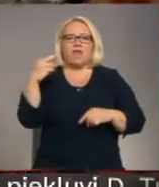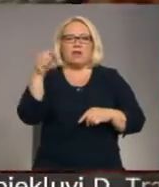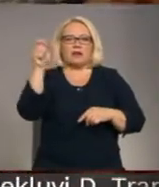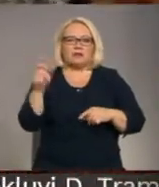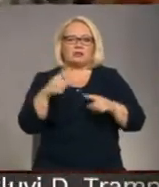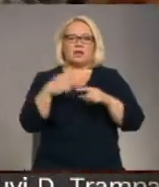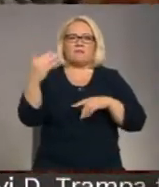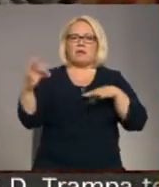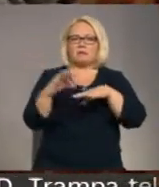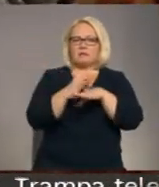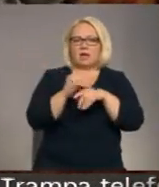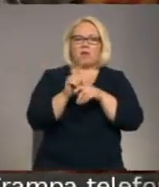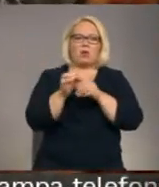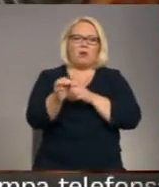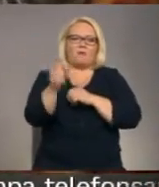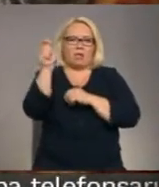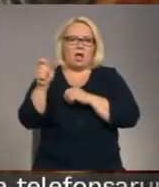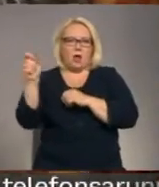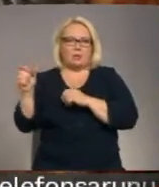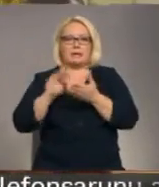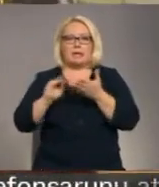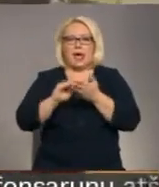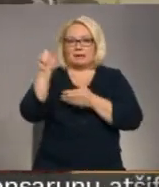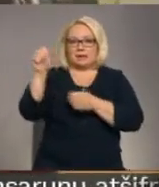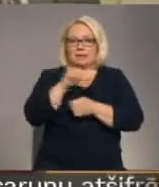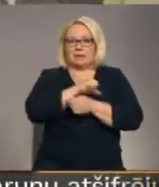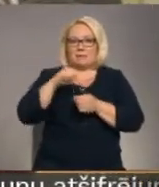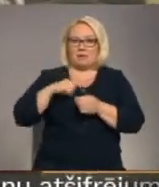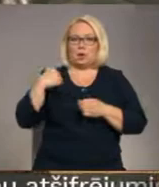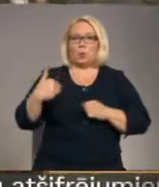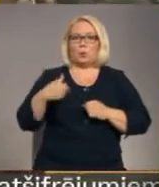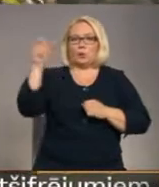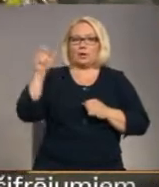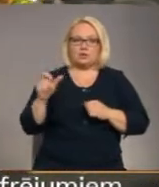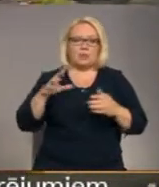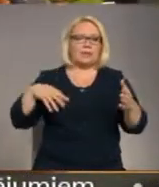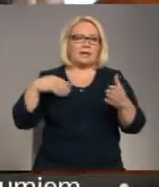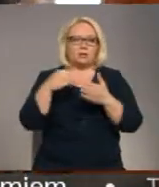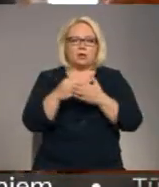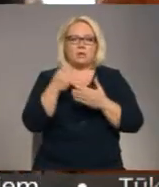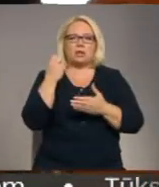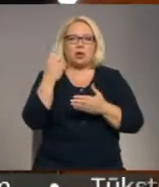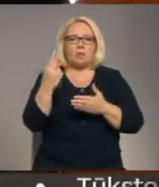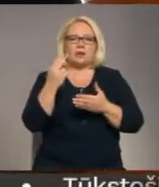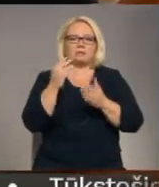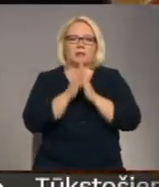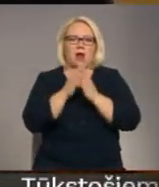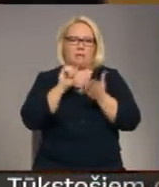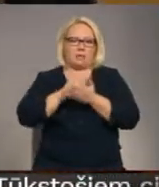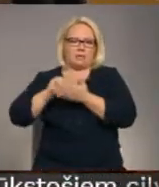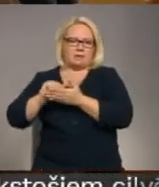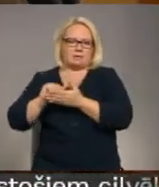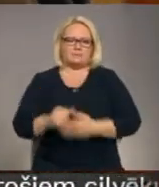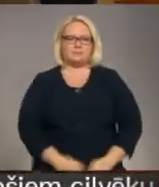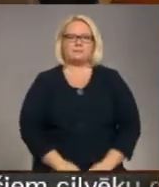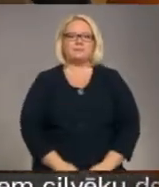ļaudis. Rakstniece Daci Priedi ir kuldītsniec, un līdz šim izdotas 12 viņas sargstītās grāmatas. Ieva Benefeldā, Anna Bilbāna